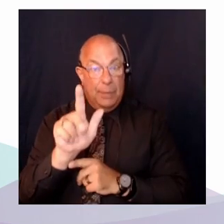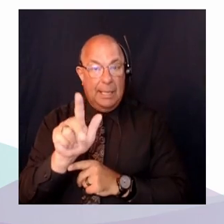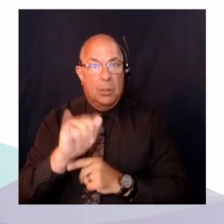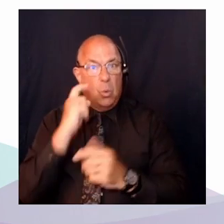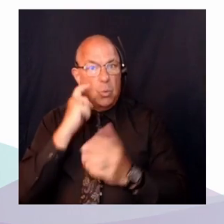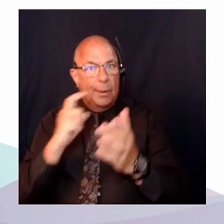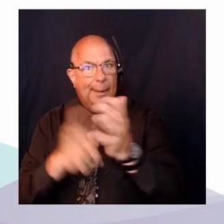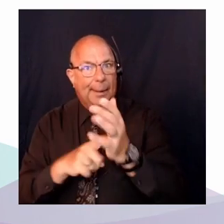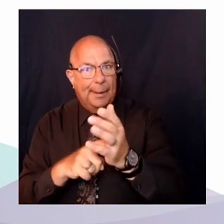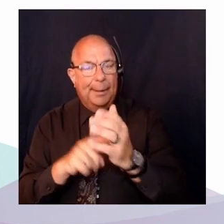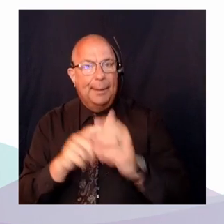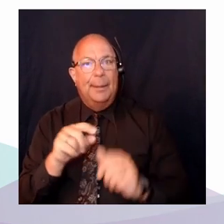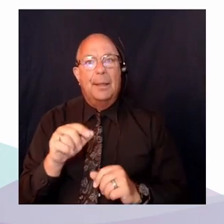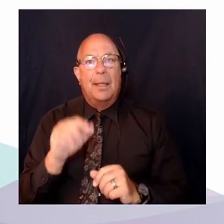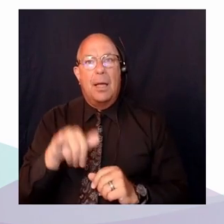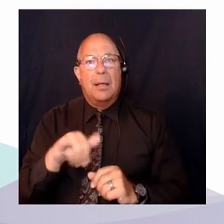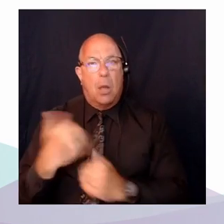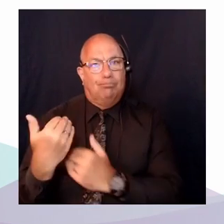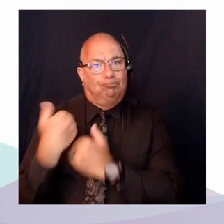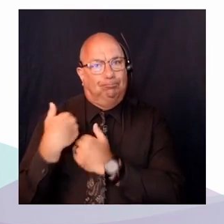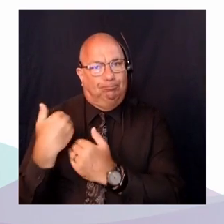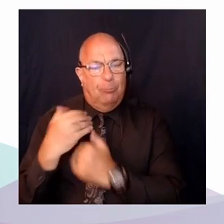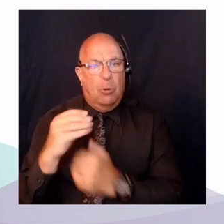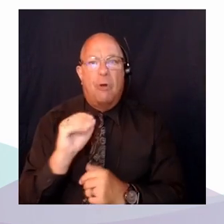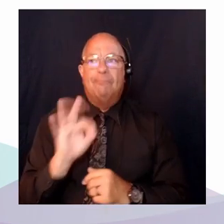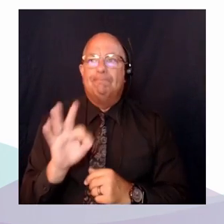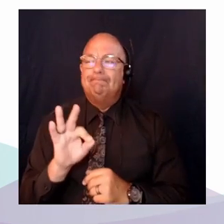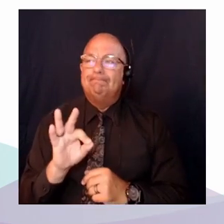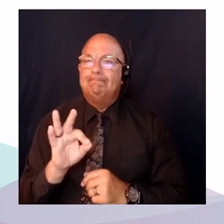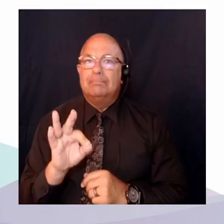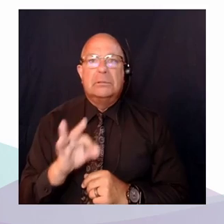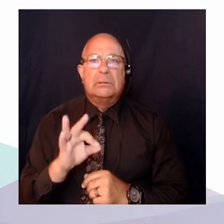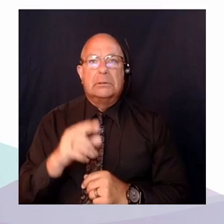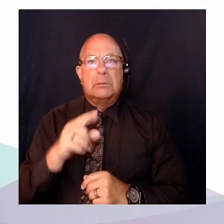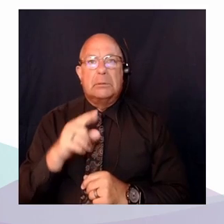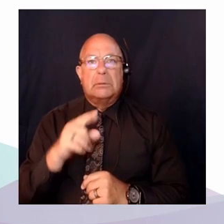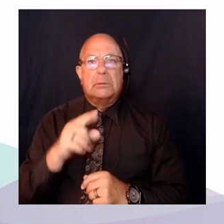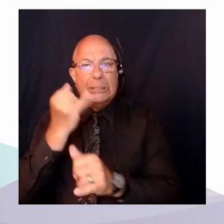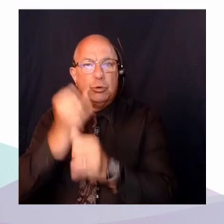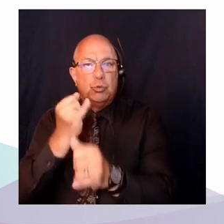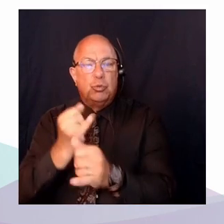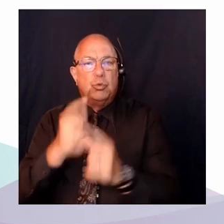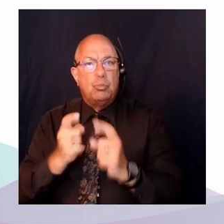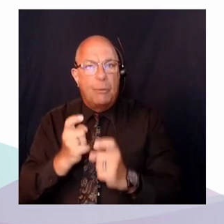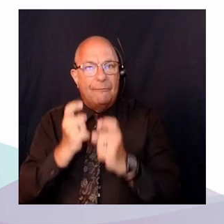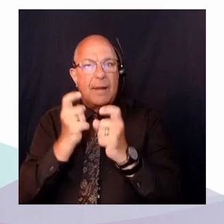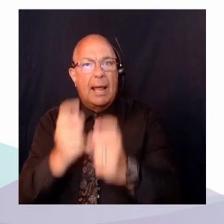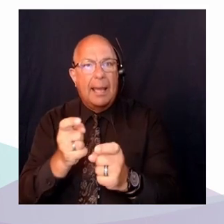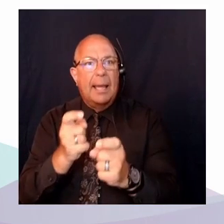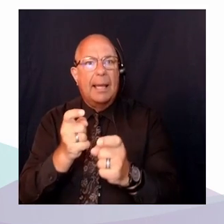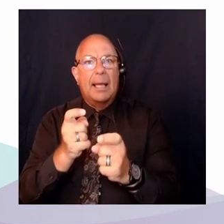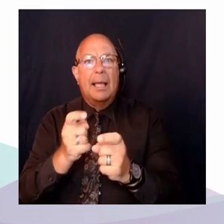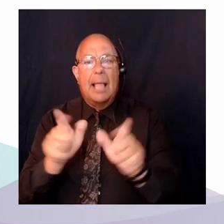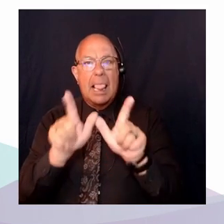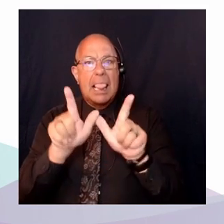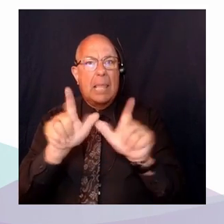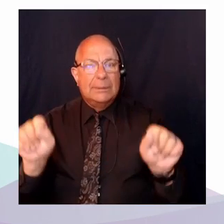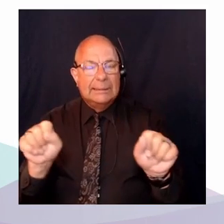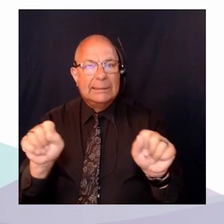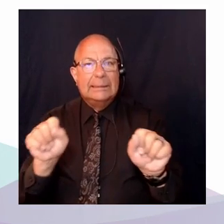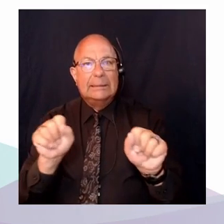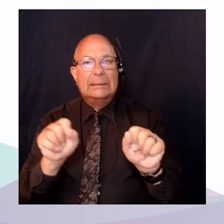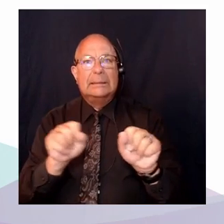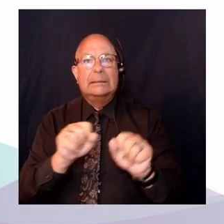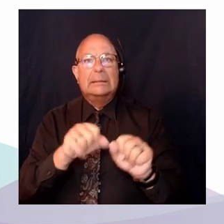dans la langue des minorités. Et sur la base de cet article 23, on a eu, au début des années 2000, si je me